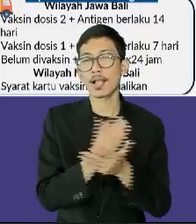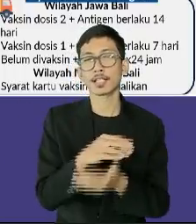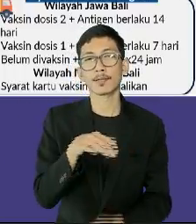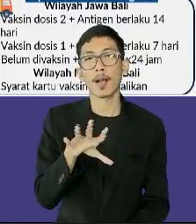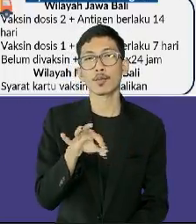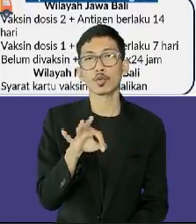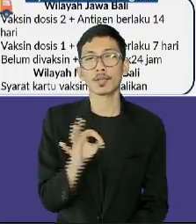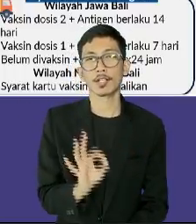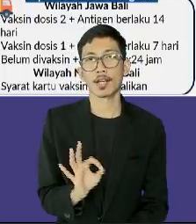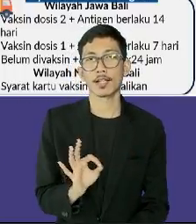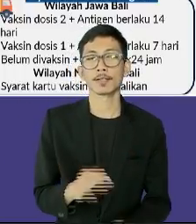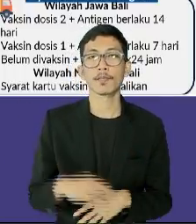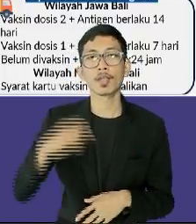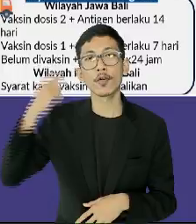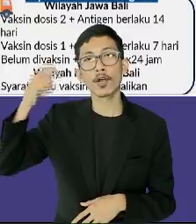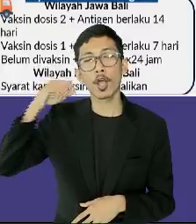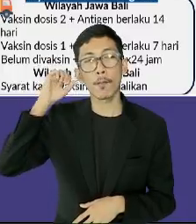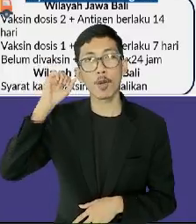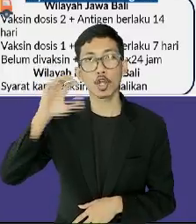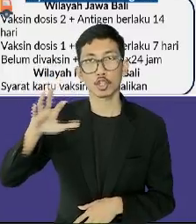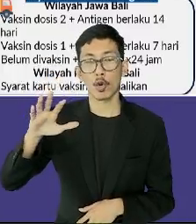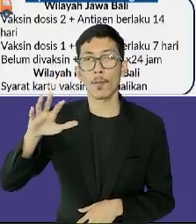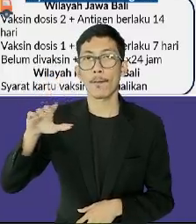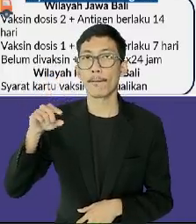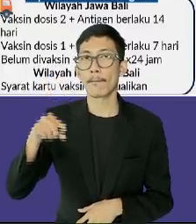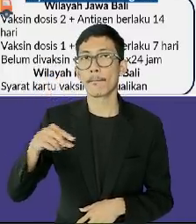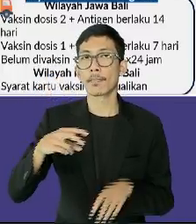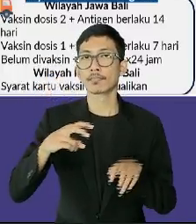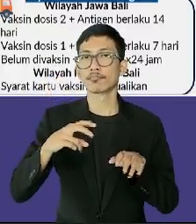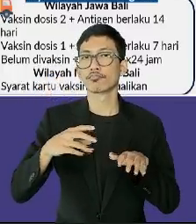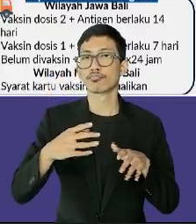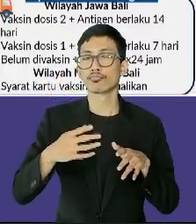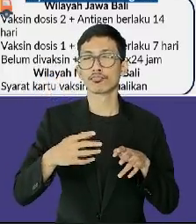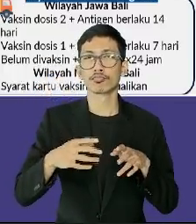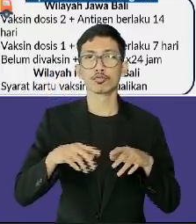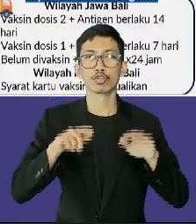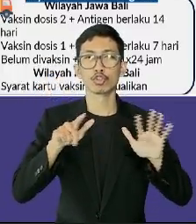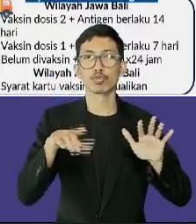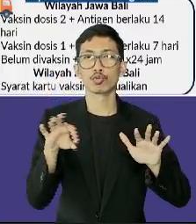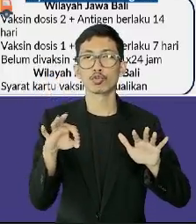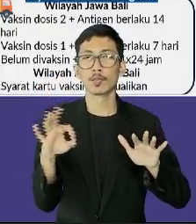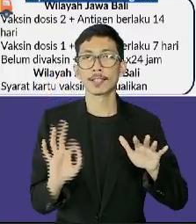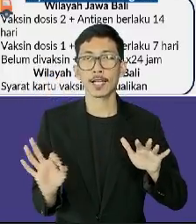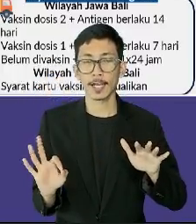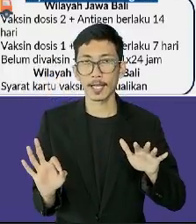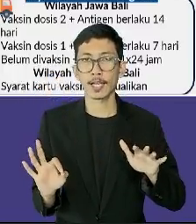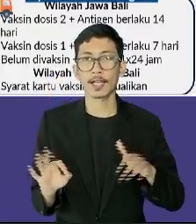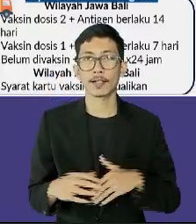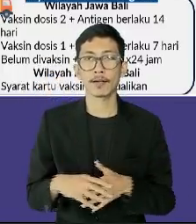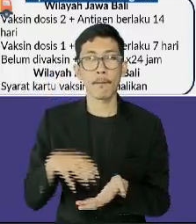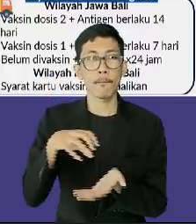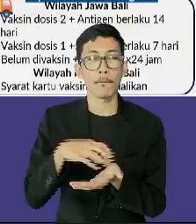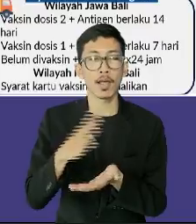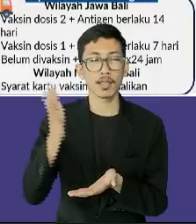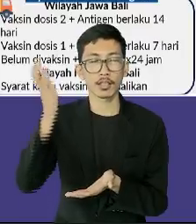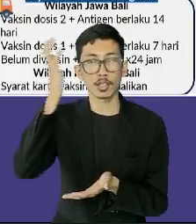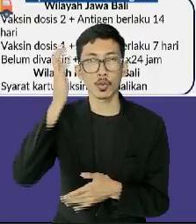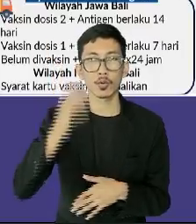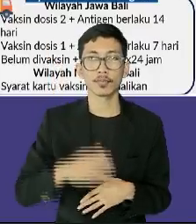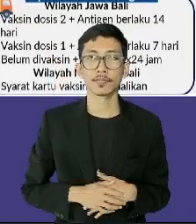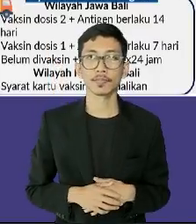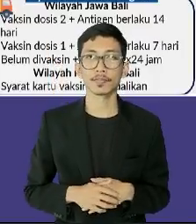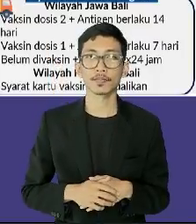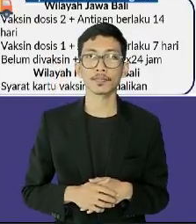ketiga, bioskop dapat diisi sampai kapasitas 70% oleh pengunjung bersatus hijau. Dan yang